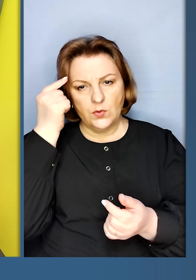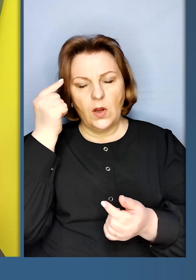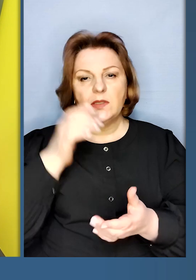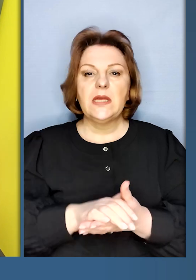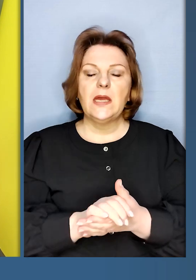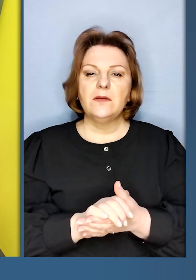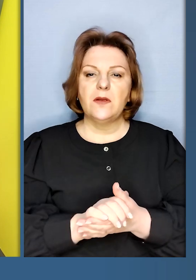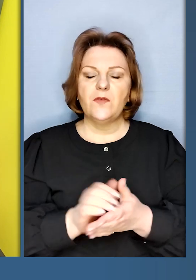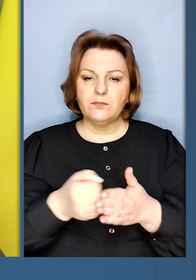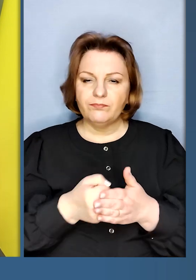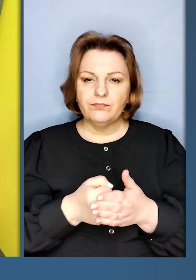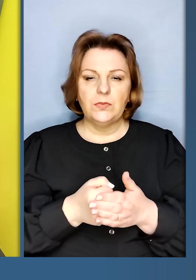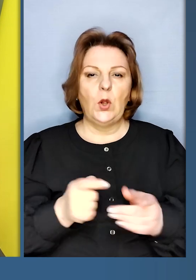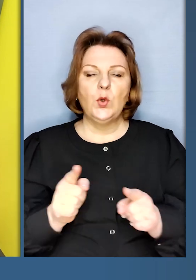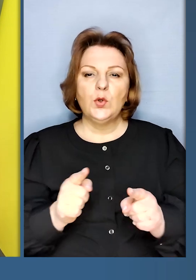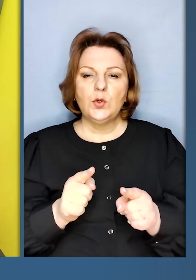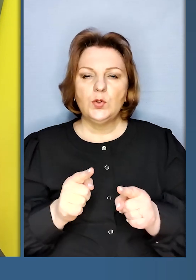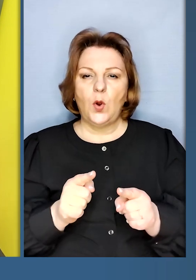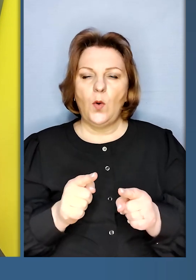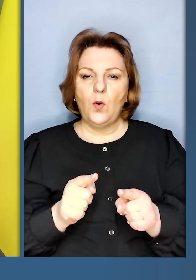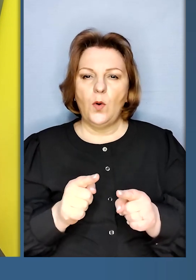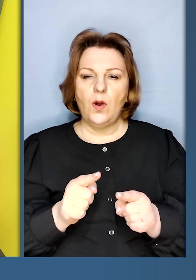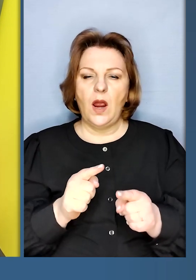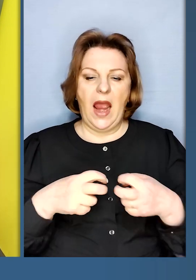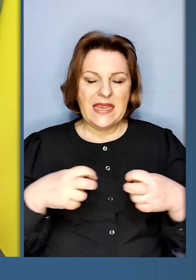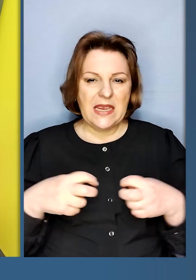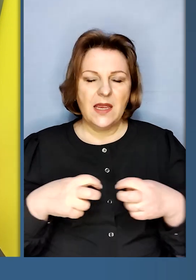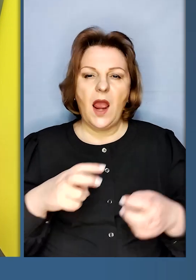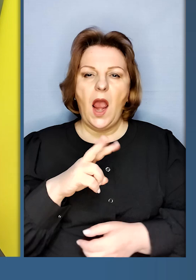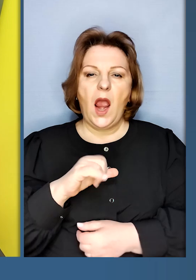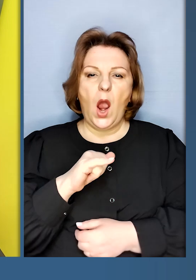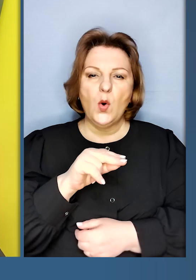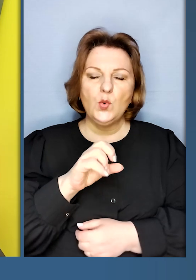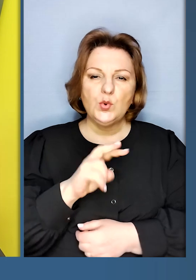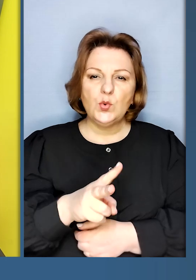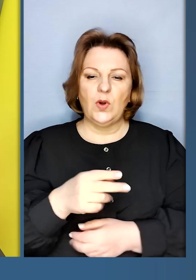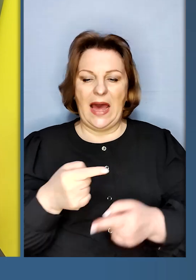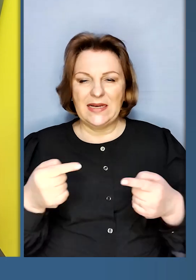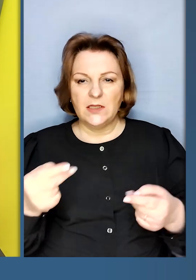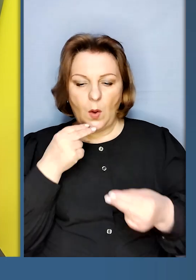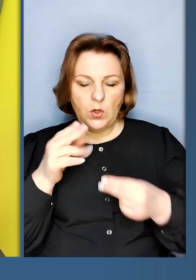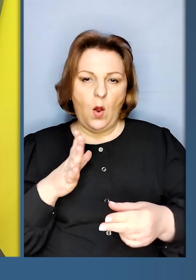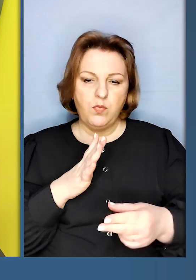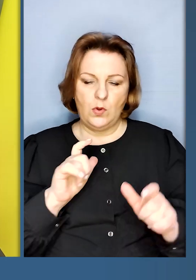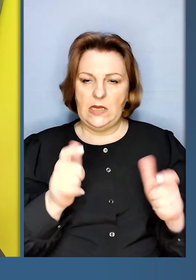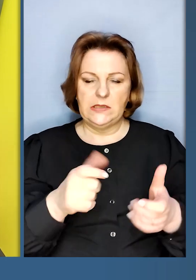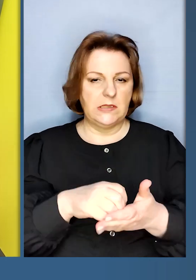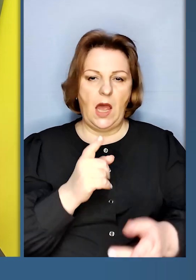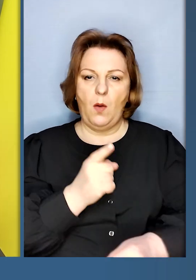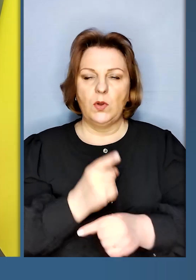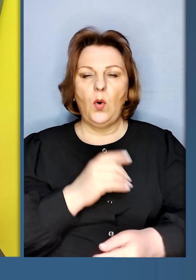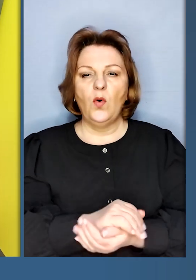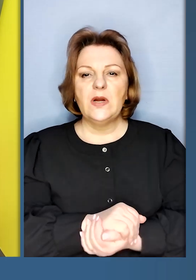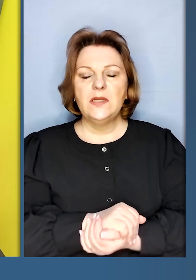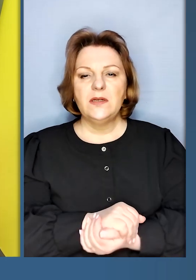петрохемічні вироби кавчук, петрохемічні різного роду продукти також були